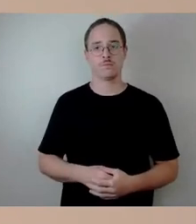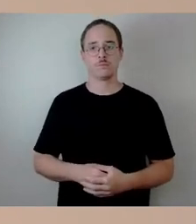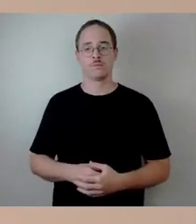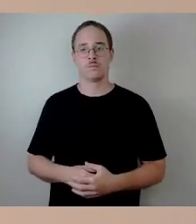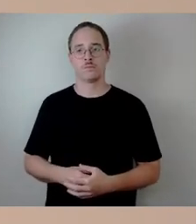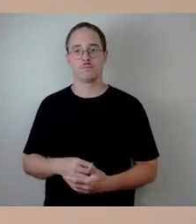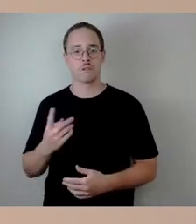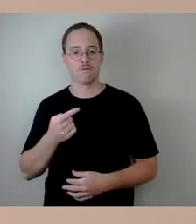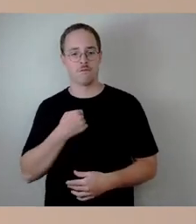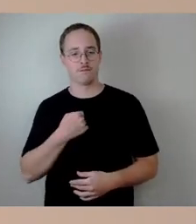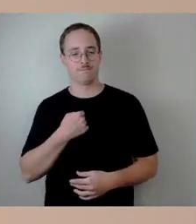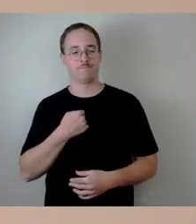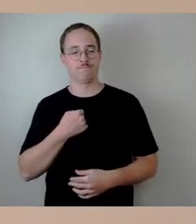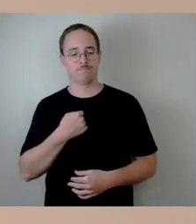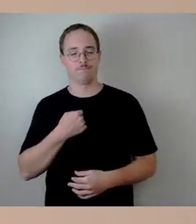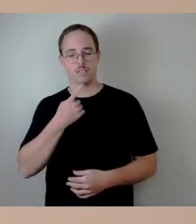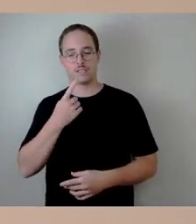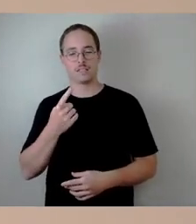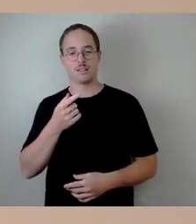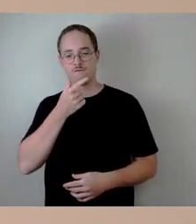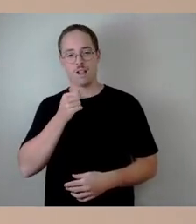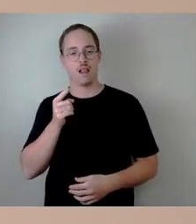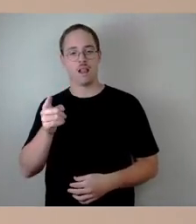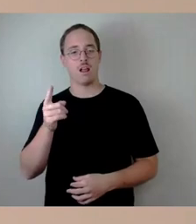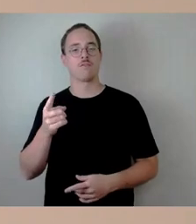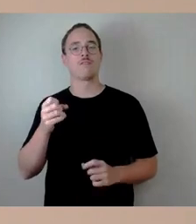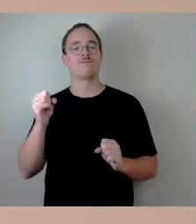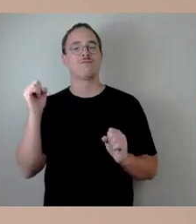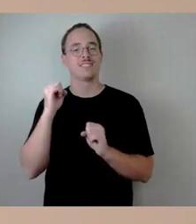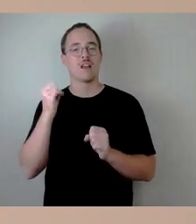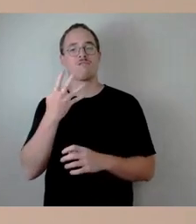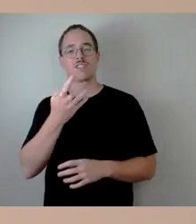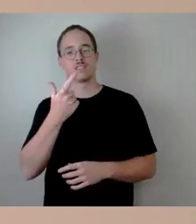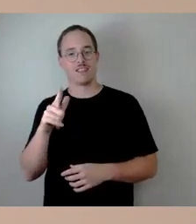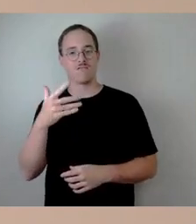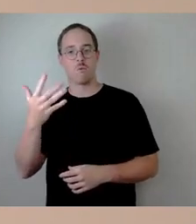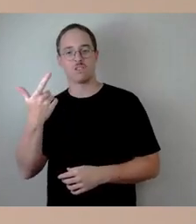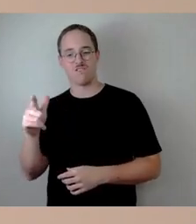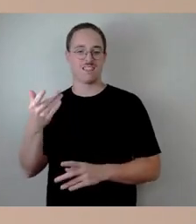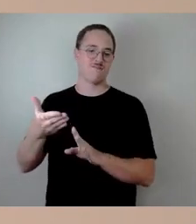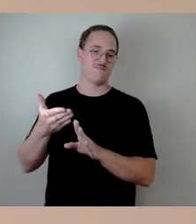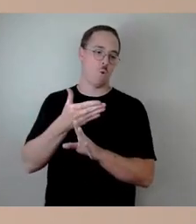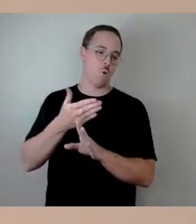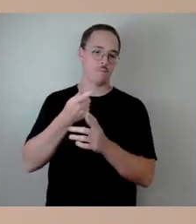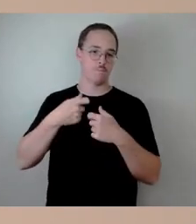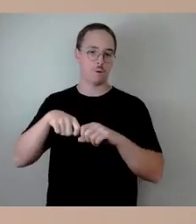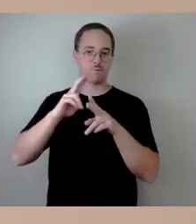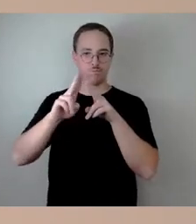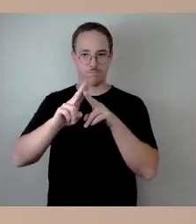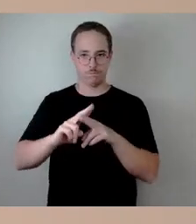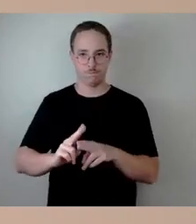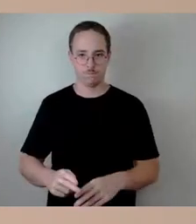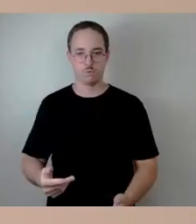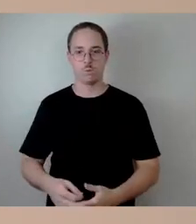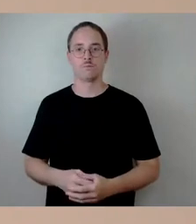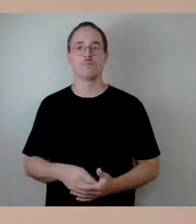Baudurchführung der Brückeninstandsetzung vor dem Winter, 24, 25, beginnen wollten, um eine Schadenszunahme der Spannglieder durch Eindringen des Wasser